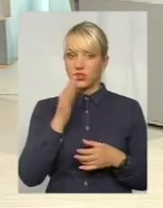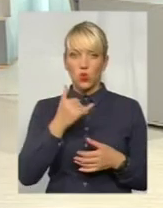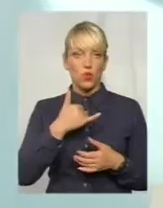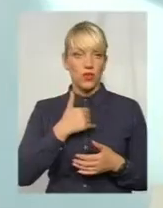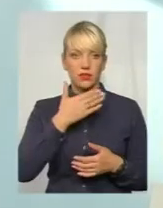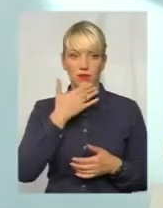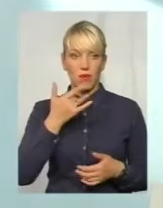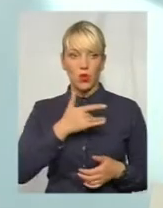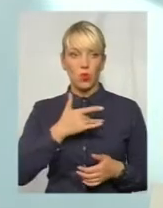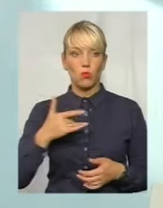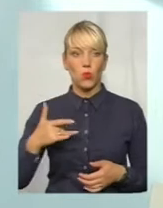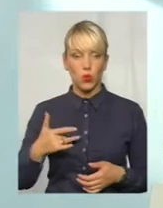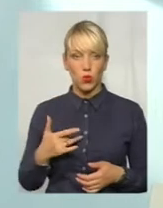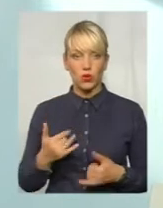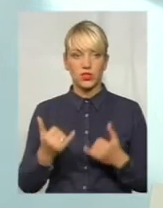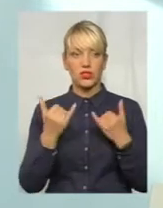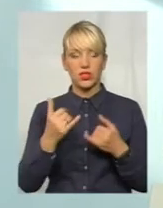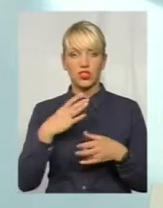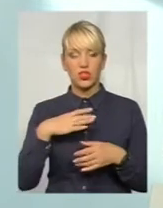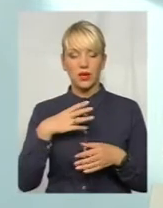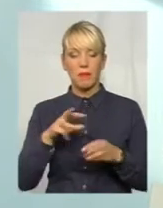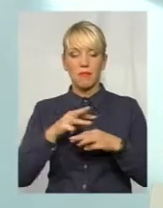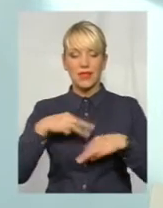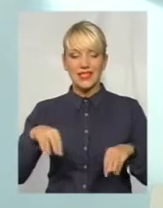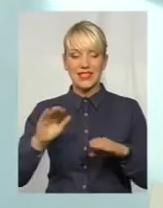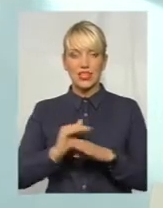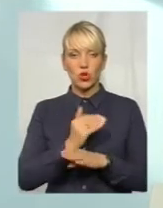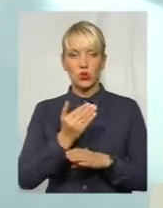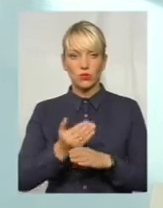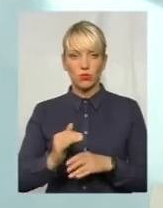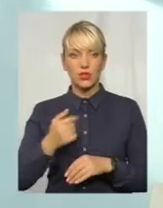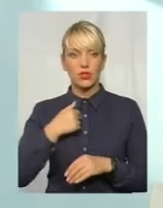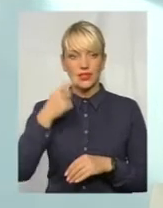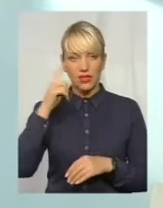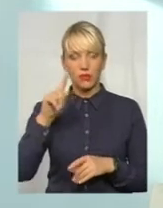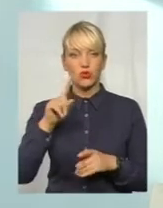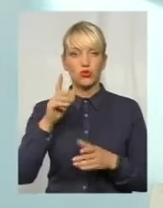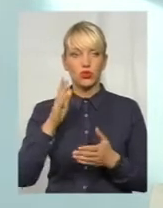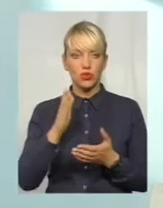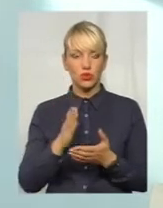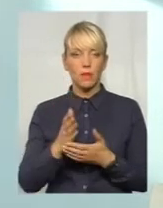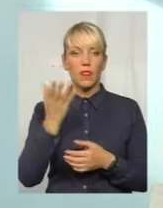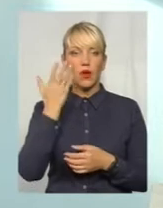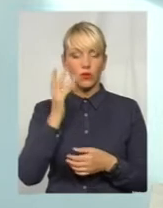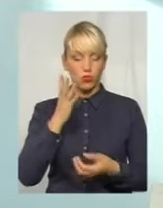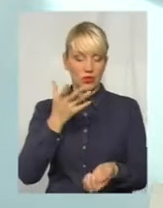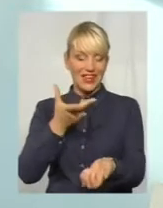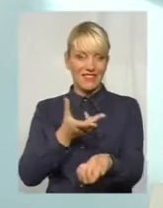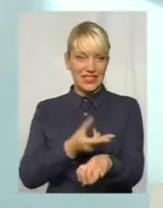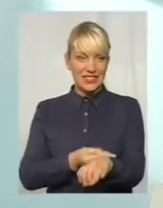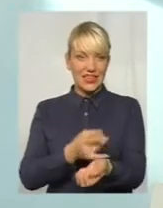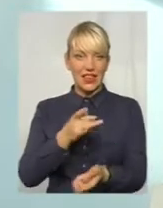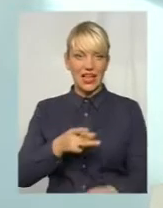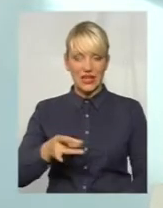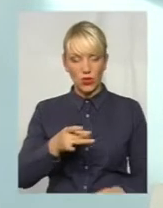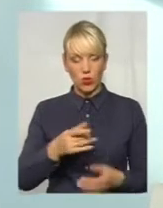чекаємо міністерського розподілу. Наскільки я знаю, він вже існує. А коли прийдемо в вакцина регіони, ми вважаємо, що